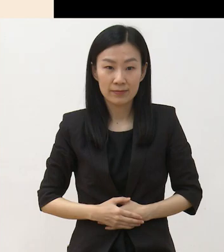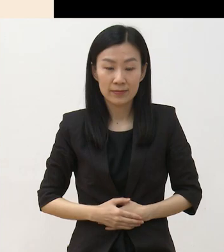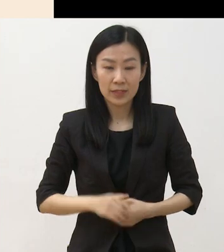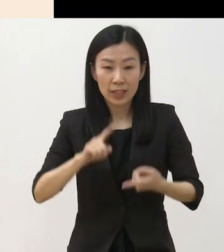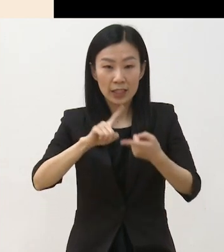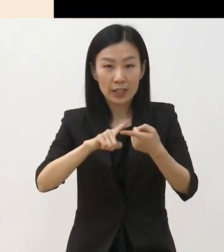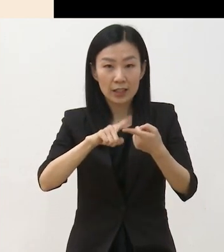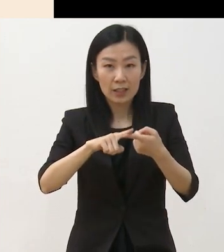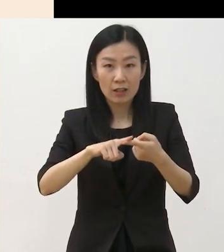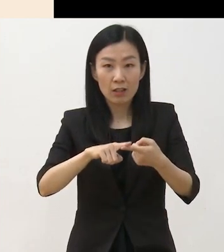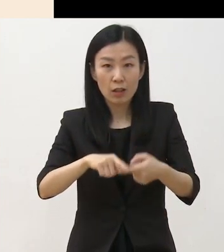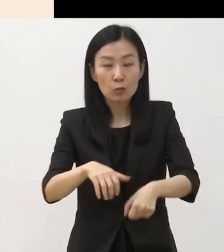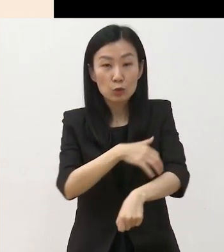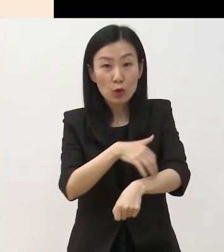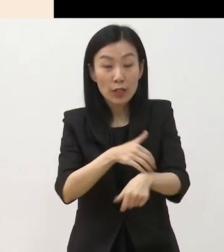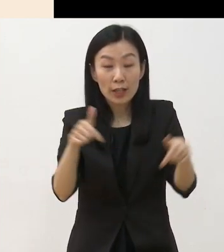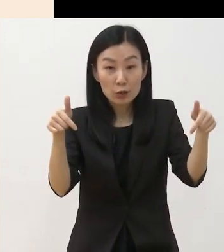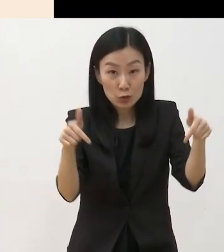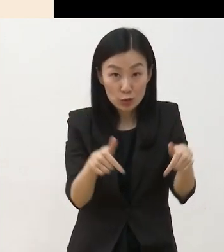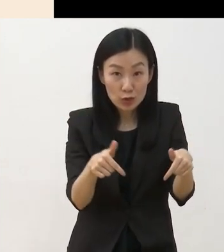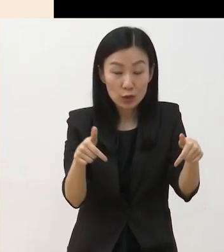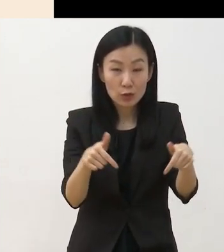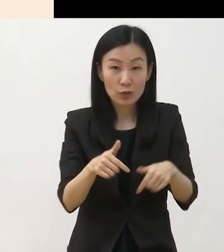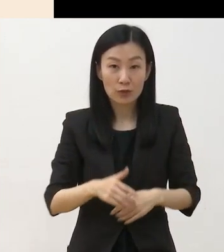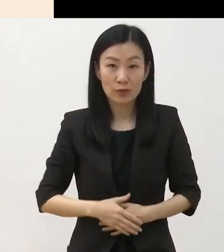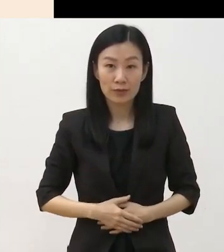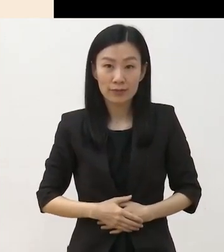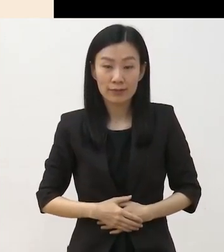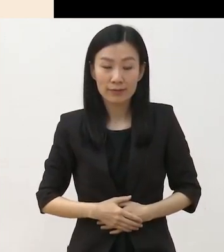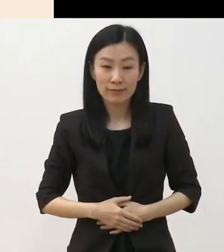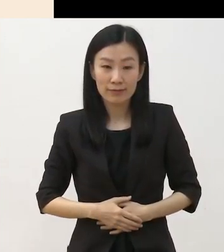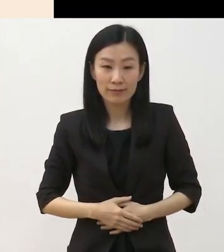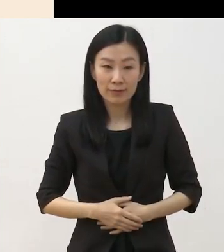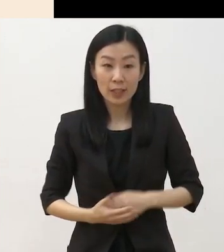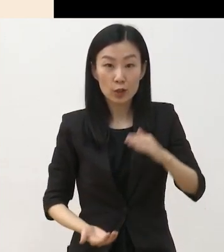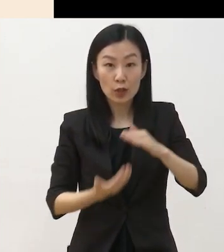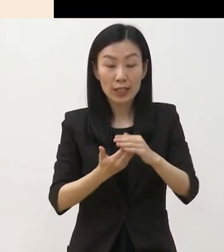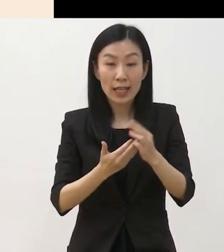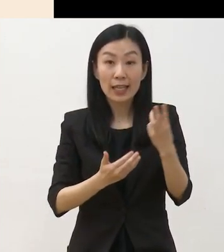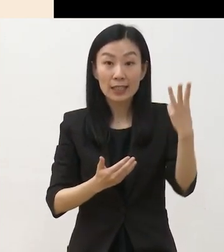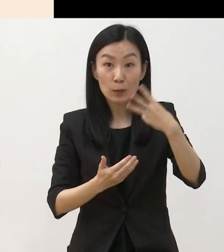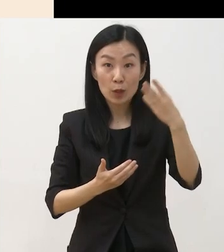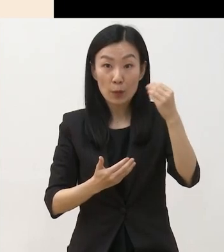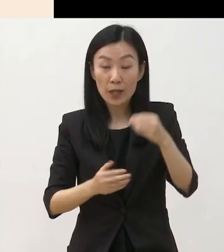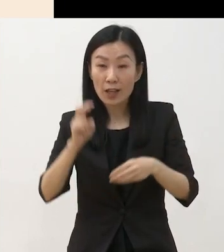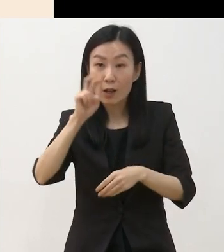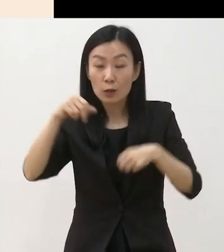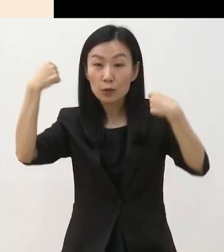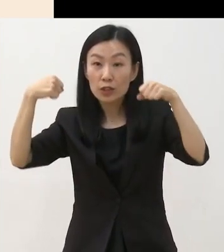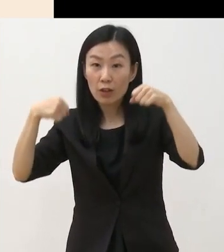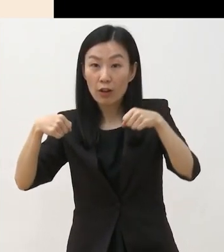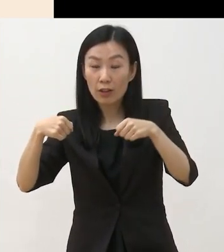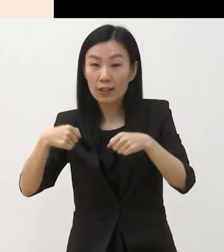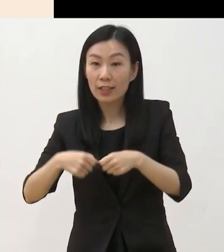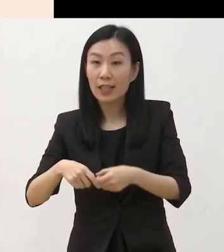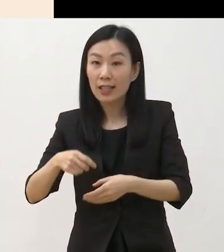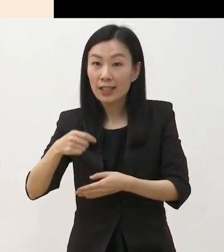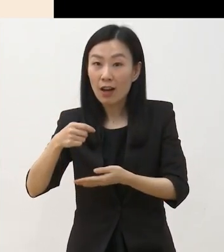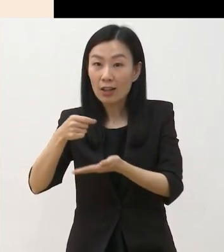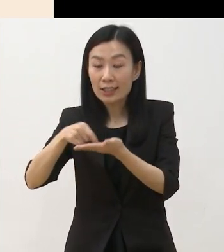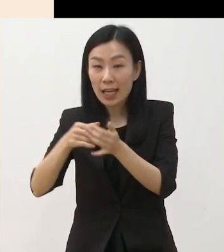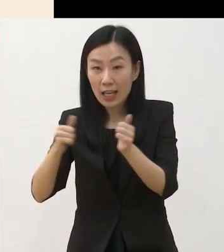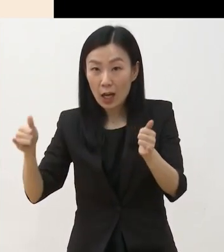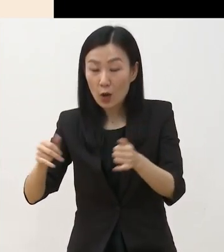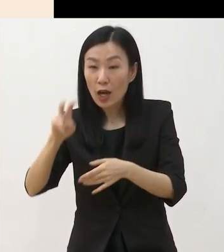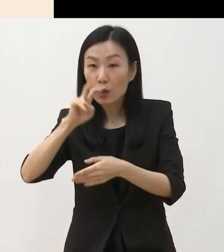간소화합니다 연극은 작가 한 명에게 최대 3천만 원을 뮤지컬은 작가와 작곡가 두 명에게